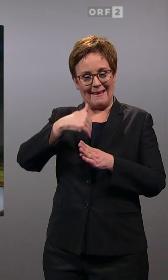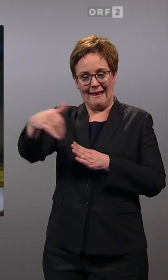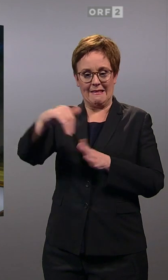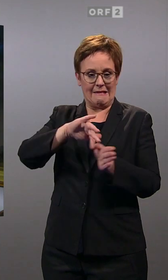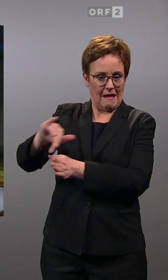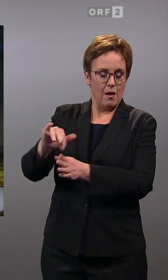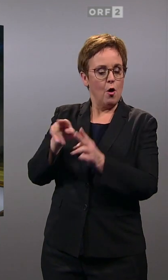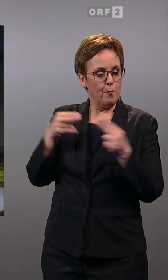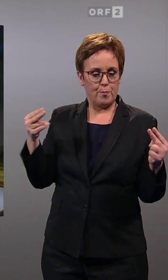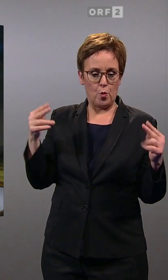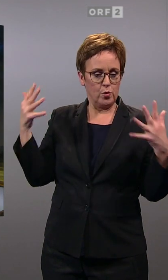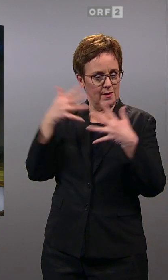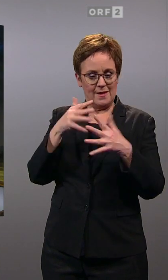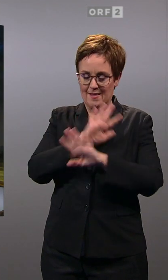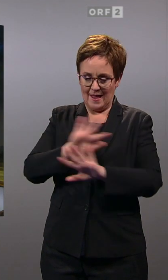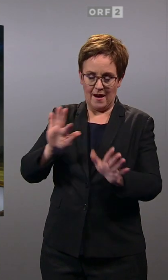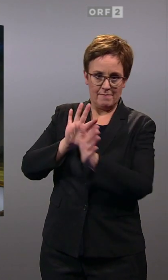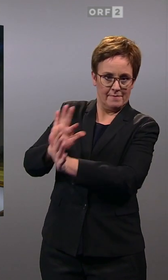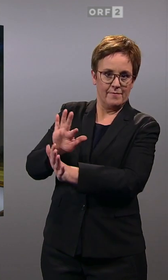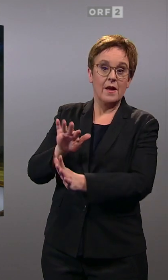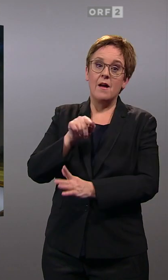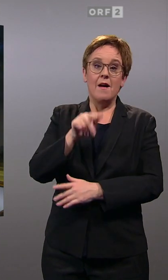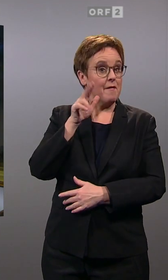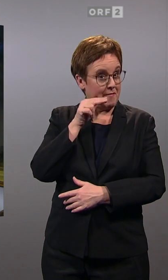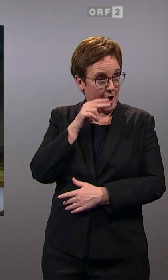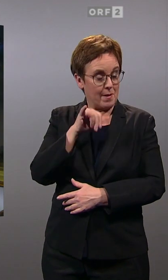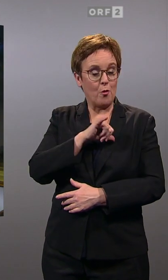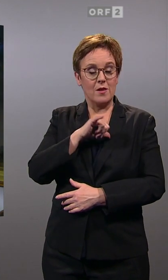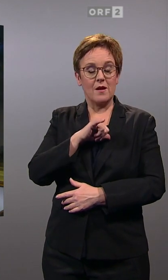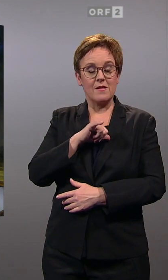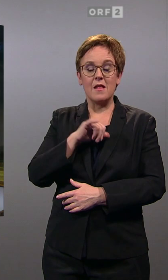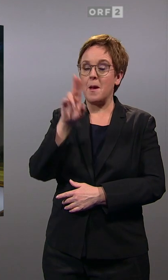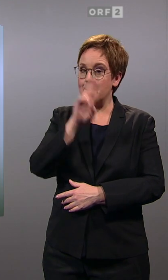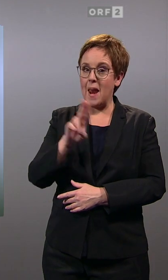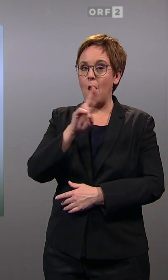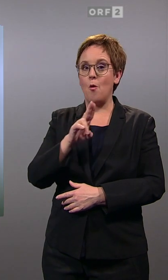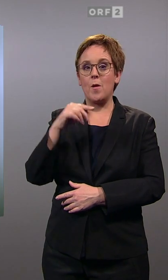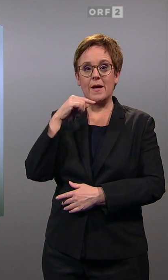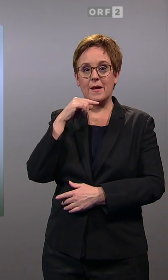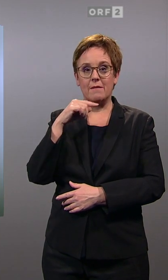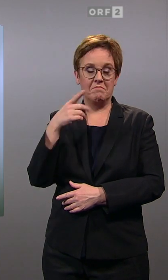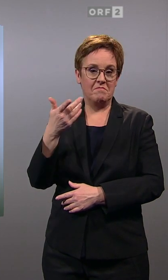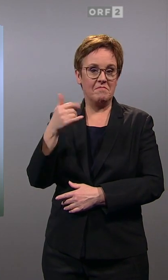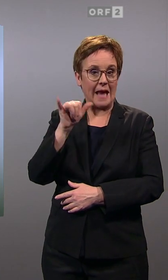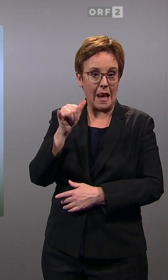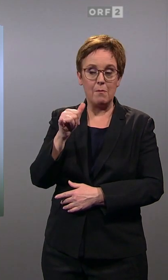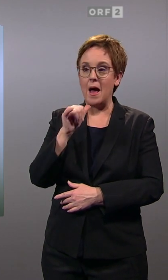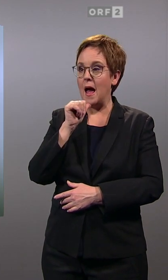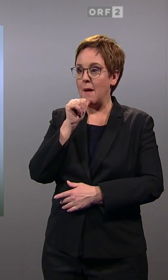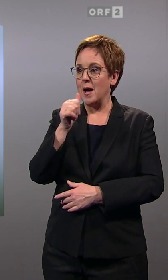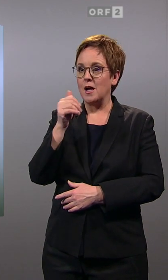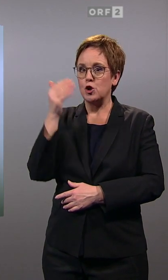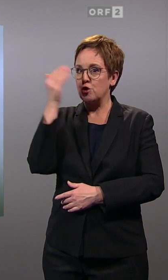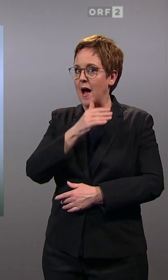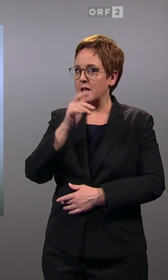zur Bundespartei. Prägende Farben waren gelb-blau, türkis bzw. schwarz hat man eigentlich überhaupt nicht gesehen.